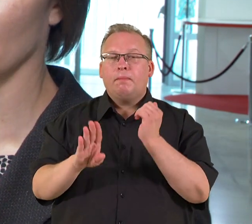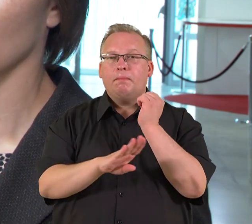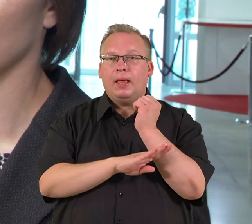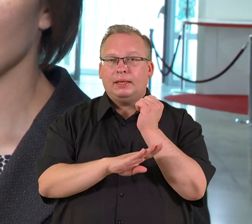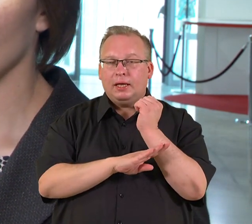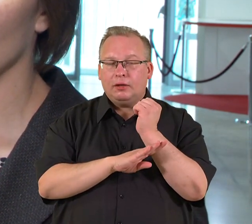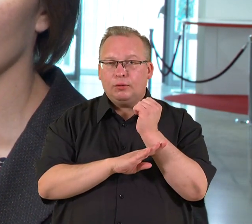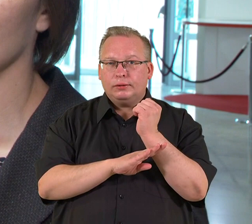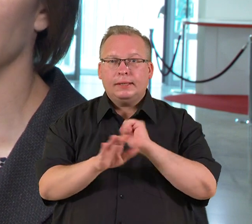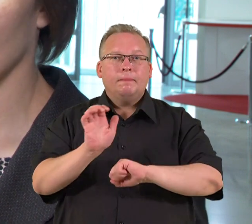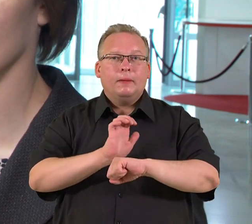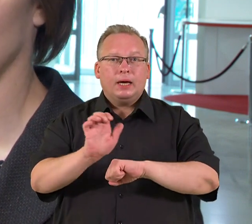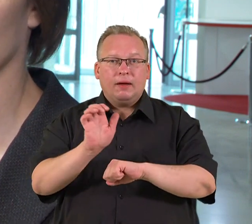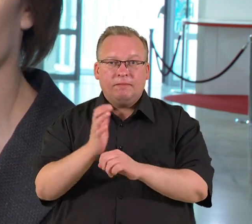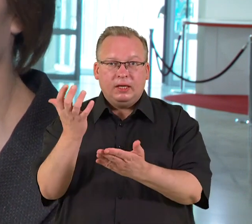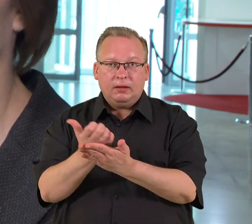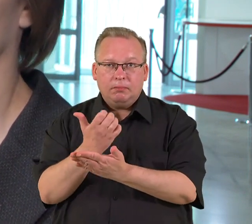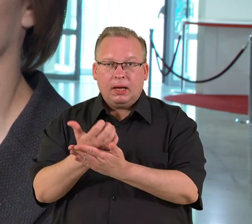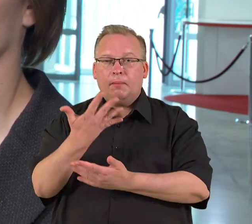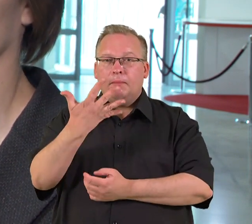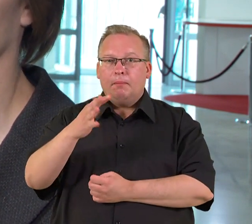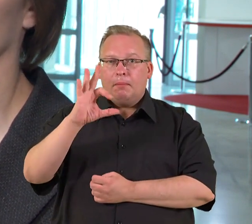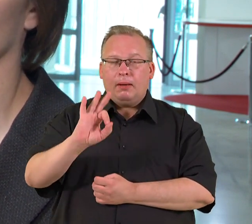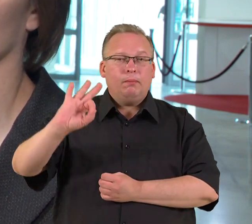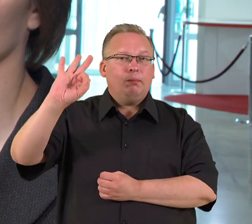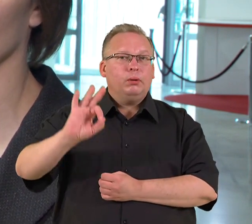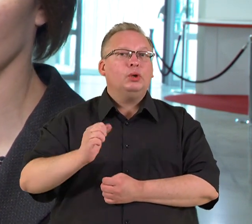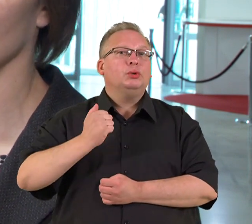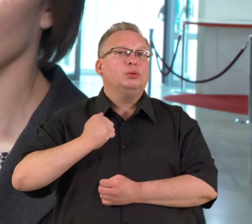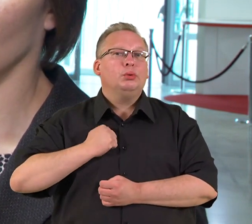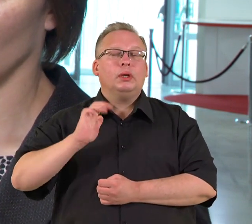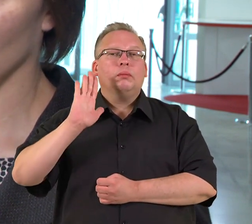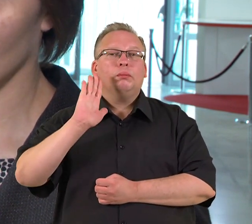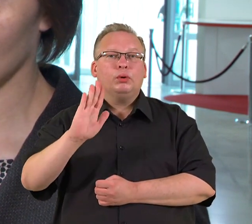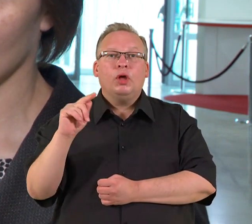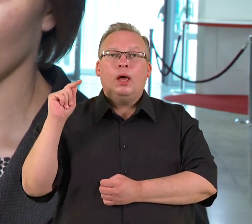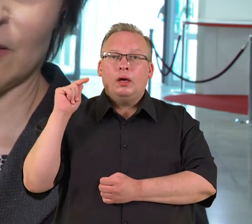Mes sakome, kad 50 procentų turėtų būti